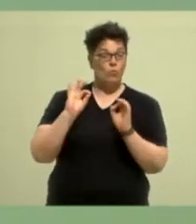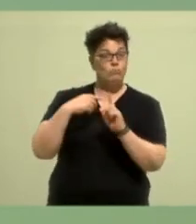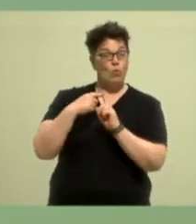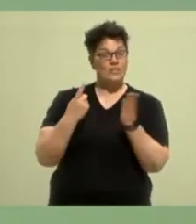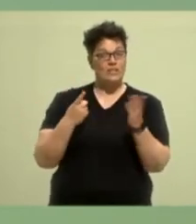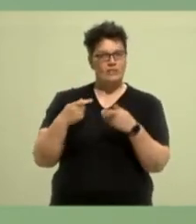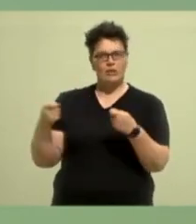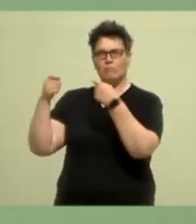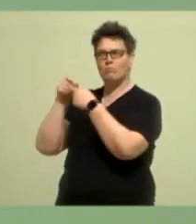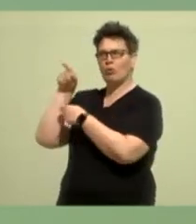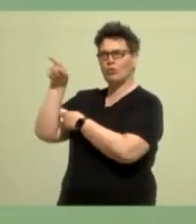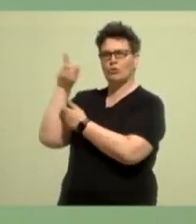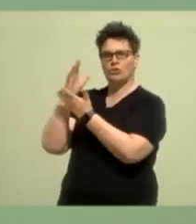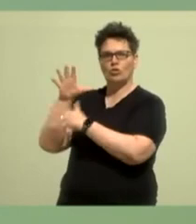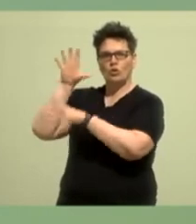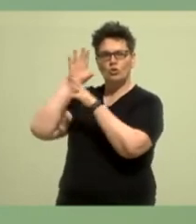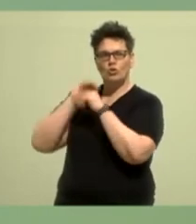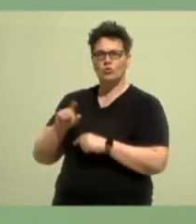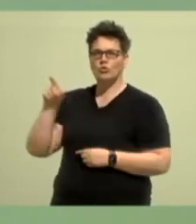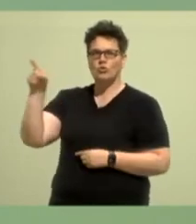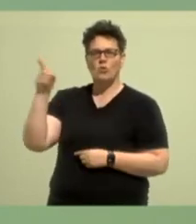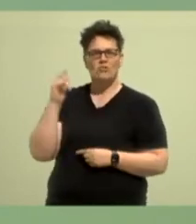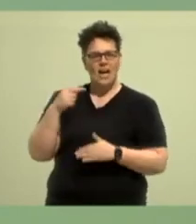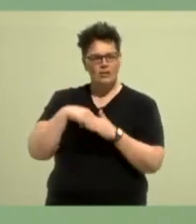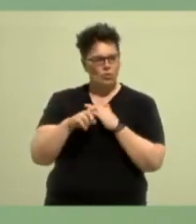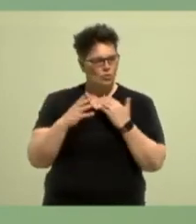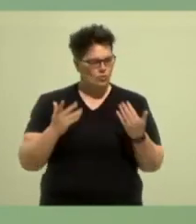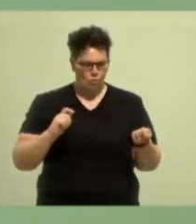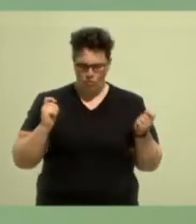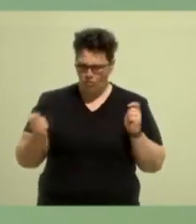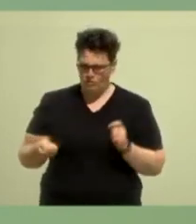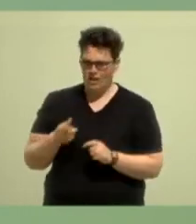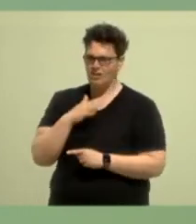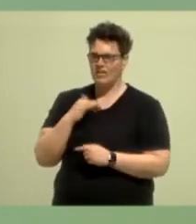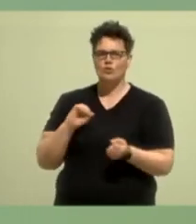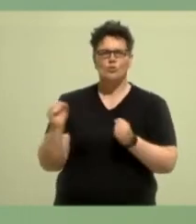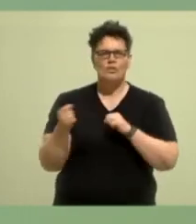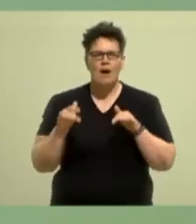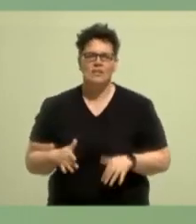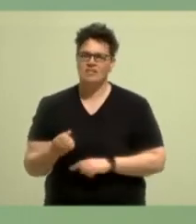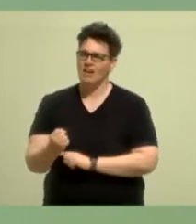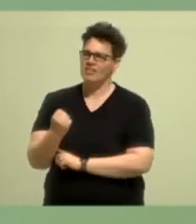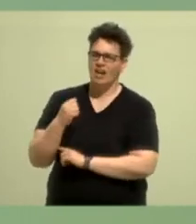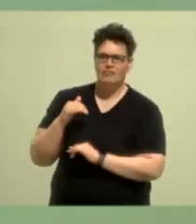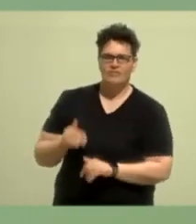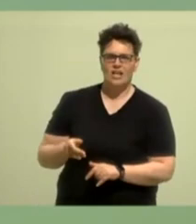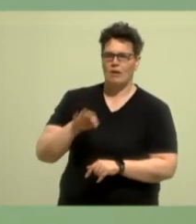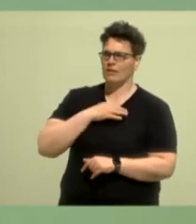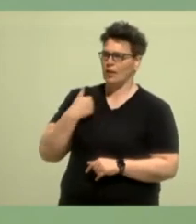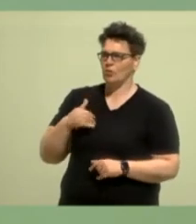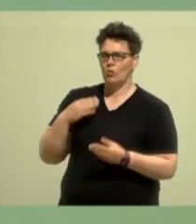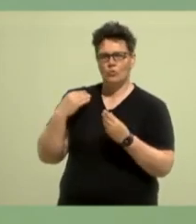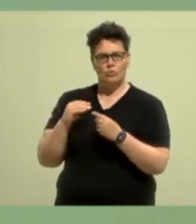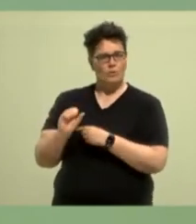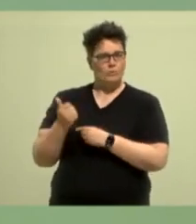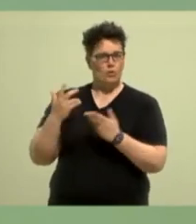eine gute Dynamik freisetzt, dass das Kraft freisetzt, dass es, dass wir Grüne, dass es uns auszeichnet, uns immer zu hinterfragen, uns zu verändern.